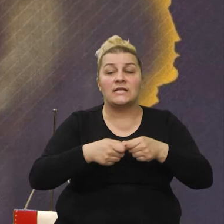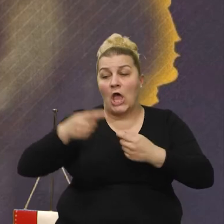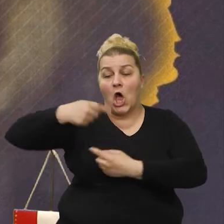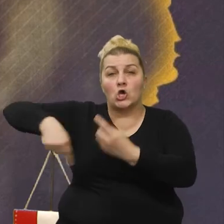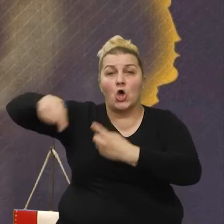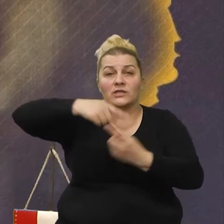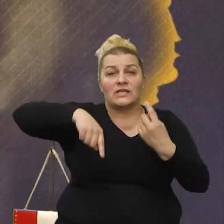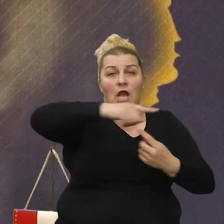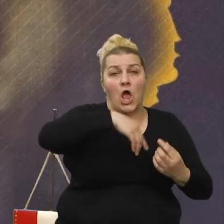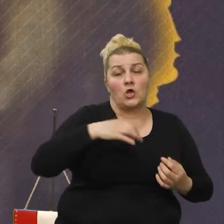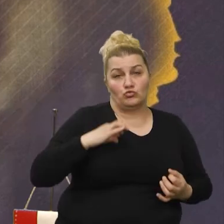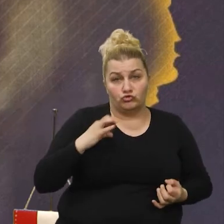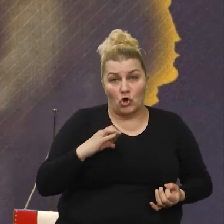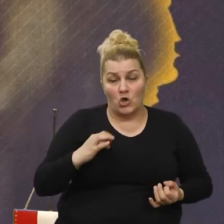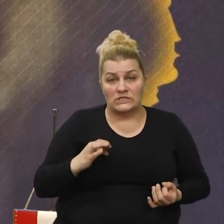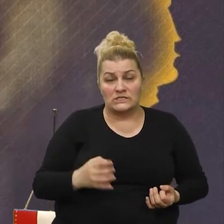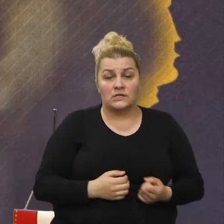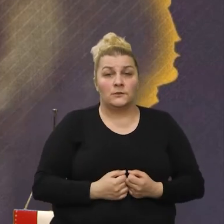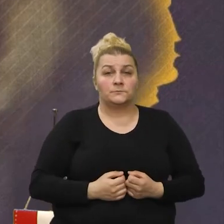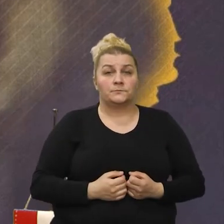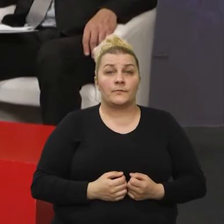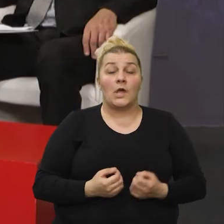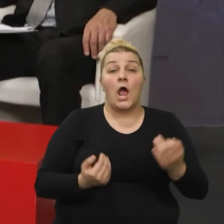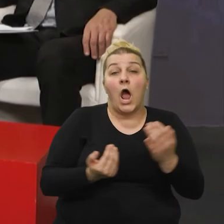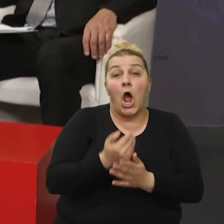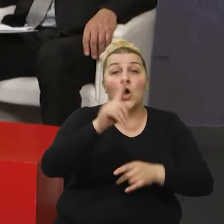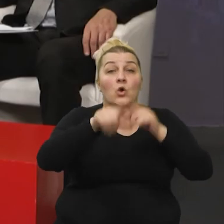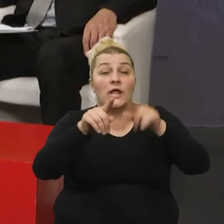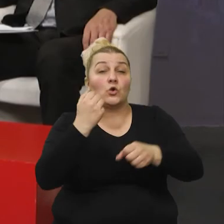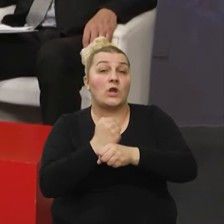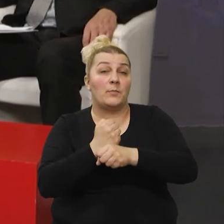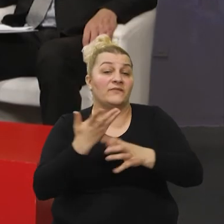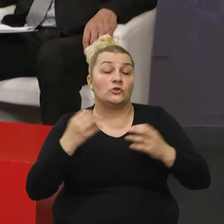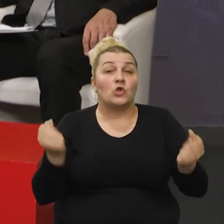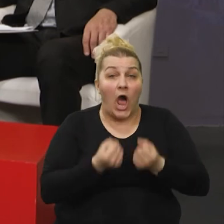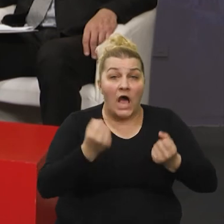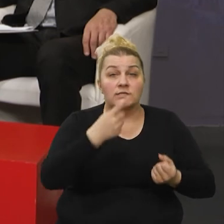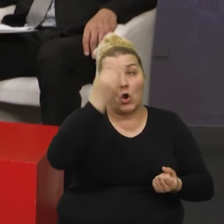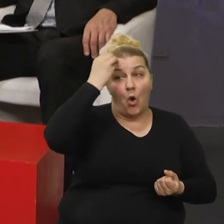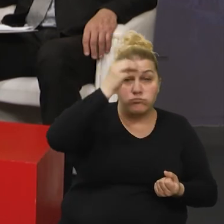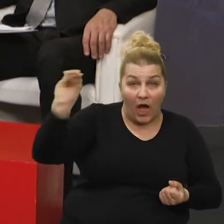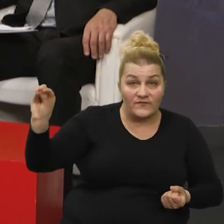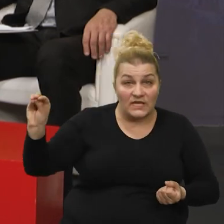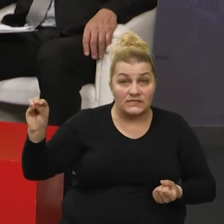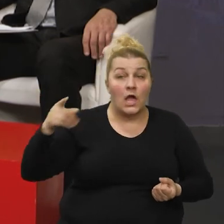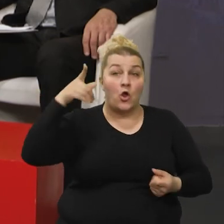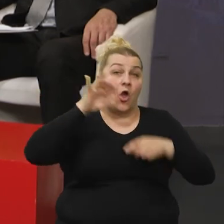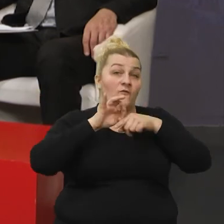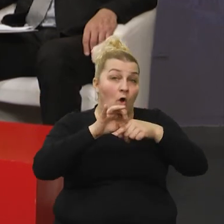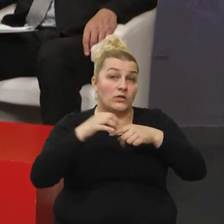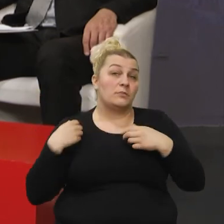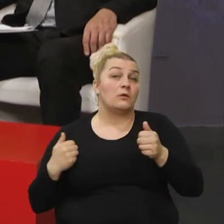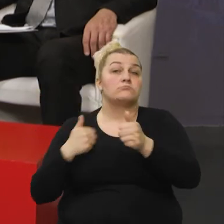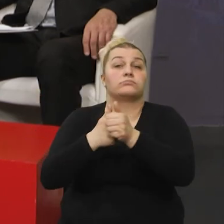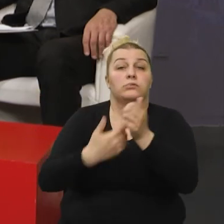rotirajuće je presjedavanje. tako da, kad neko nešto, neku akciju ima, on nas obavijesti i onda smo, on vodi, a mi smo